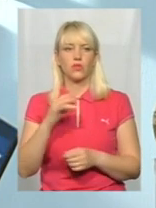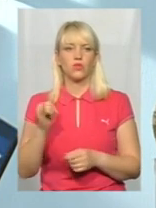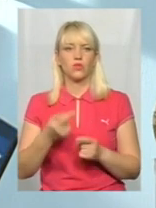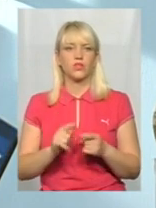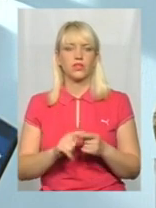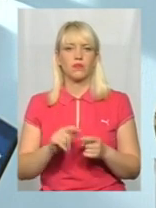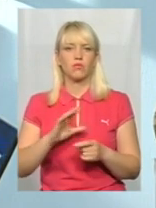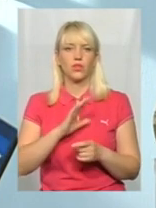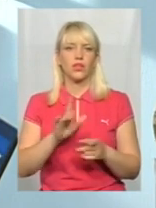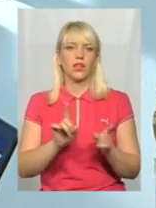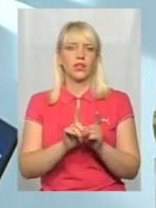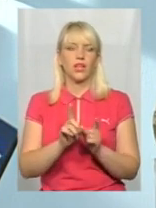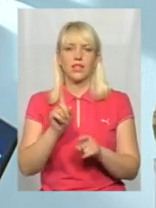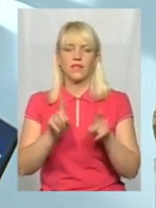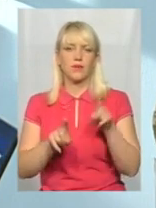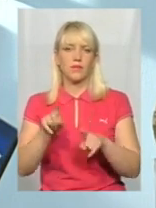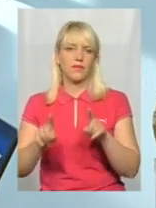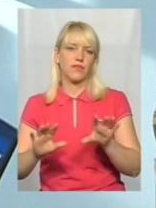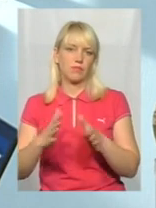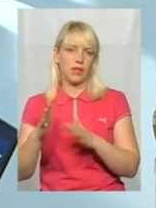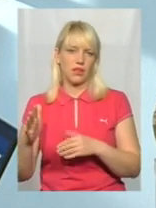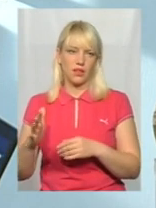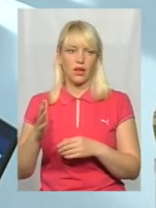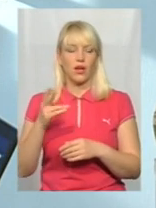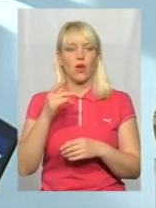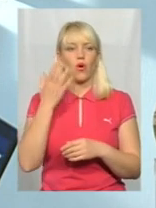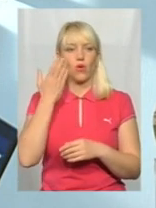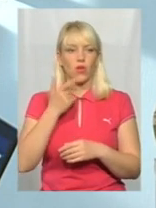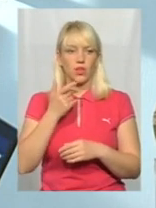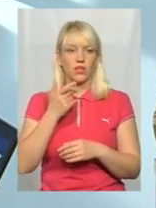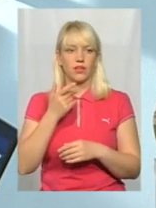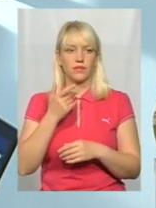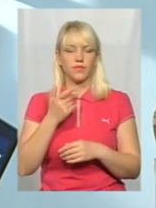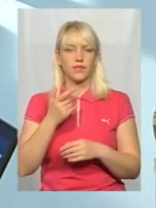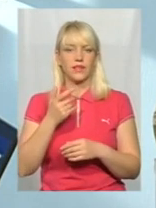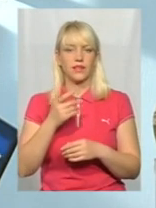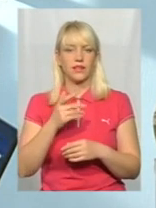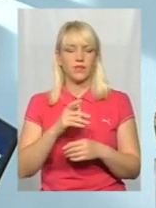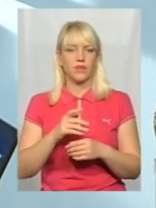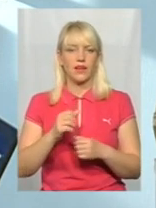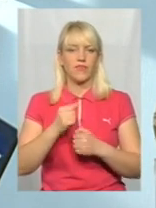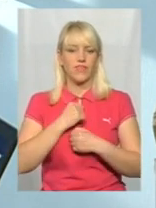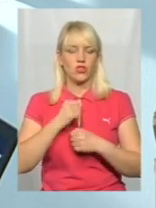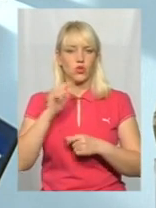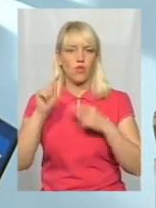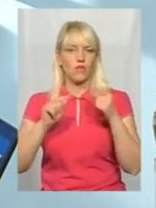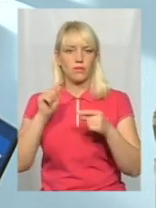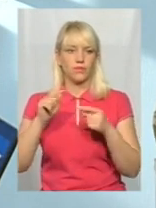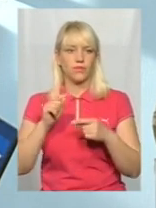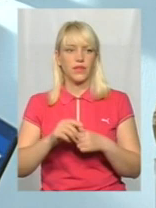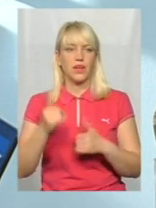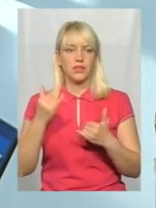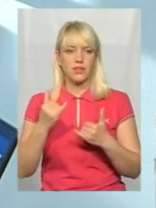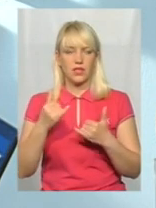це були такі єдиничні випадки, коли почалося призвана військову службу за мобілізацію безпосередньо.